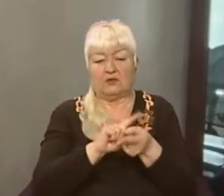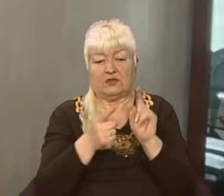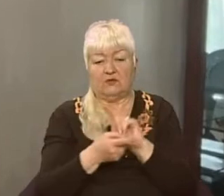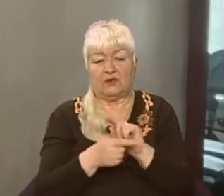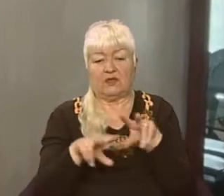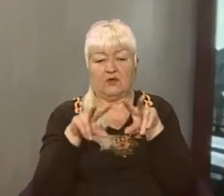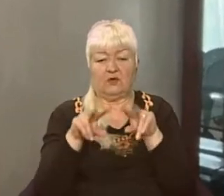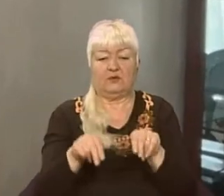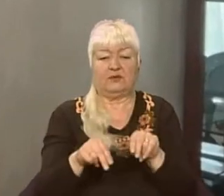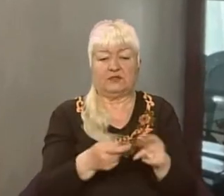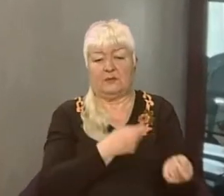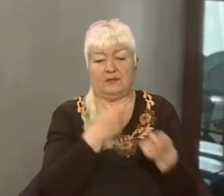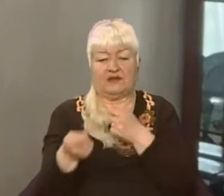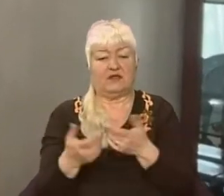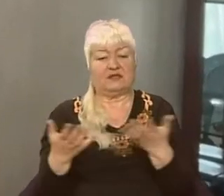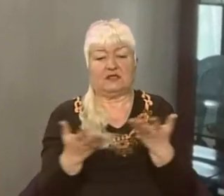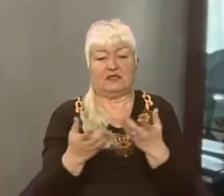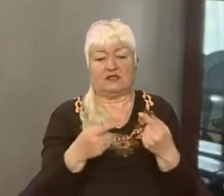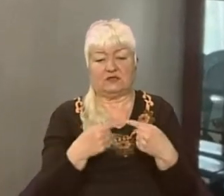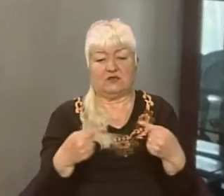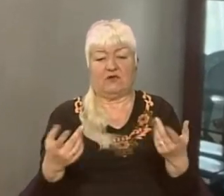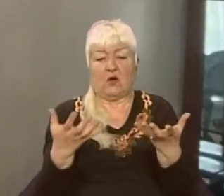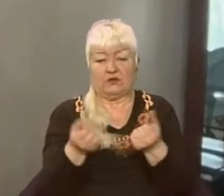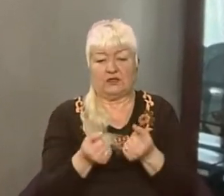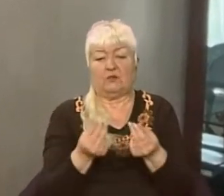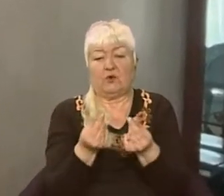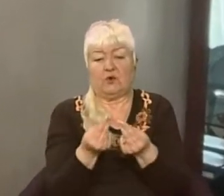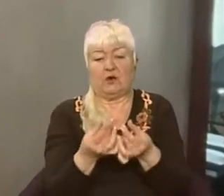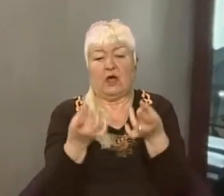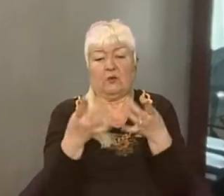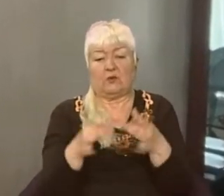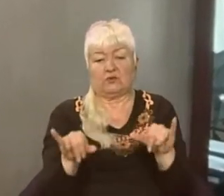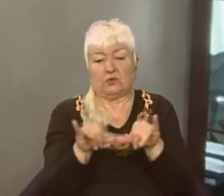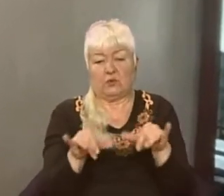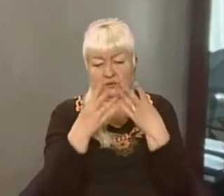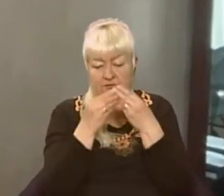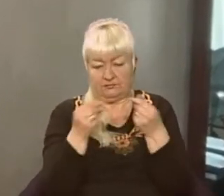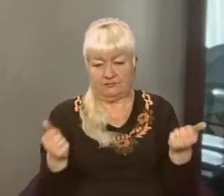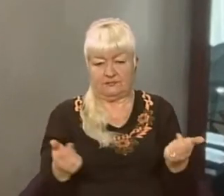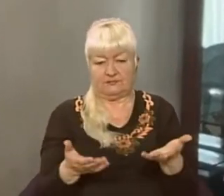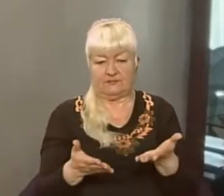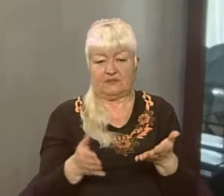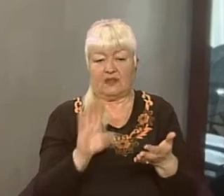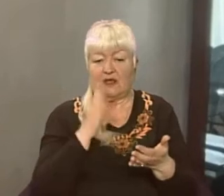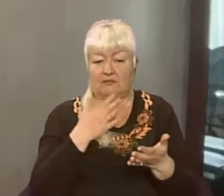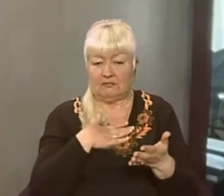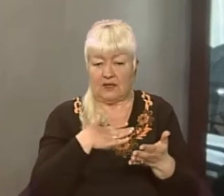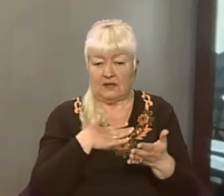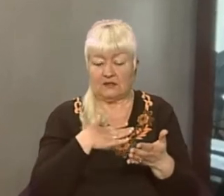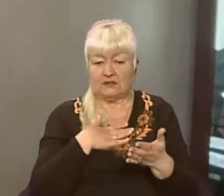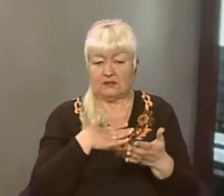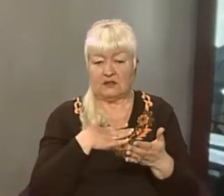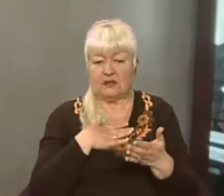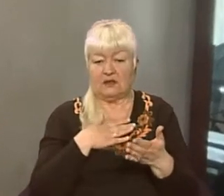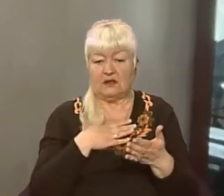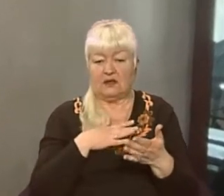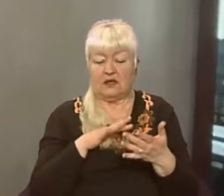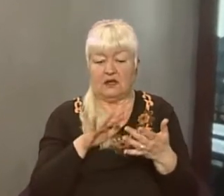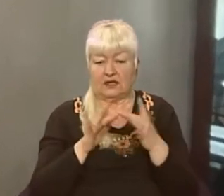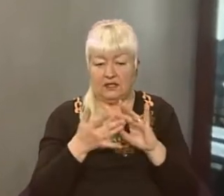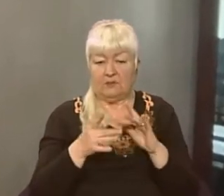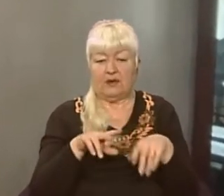поставити якісь товари, і отримавши гроші, просто кудись зникають. І наша кіберполіція майже завжди